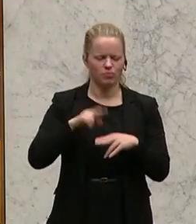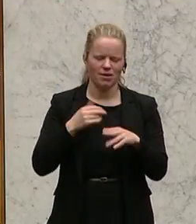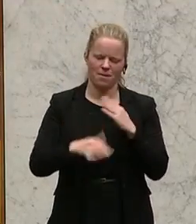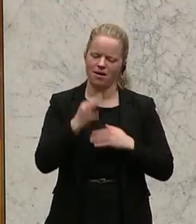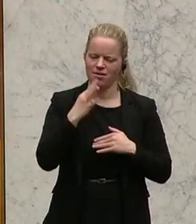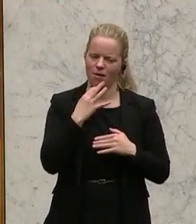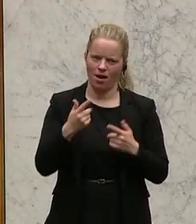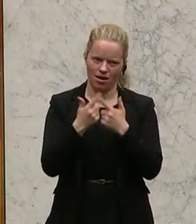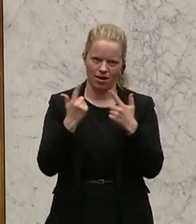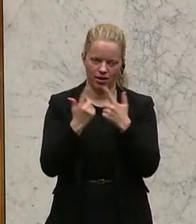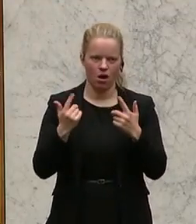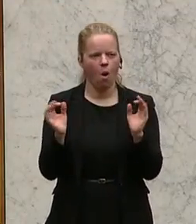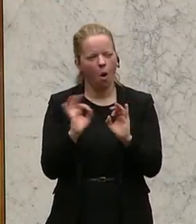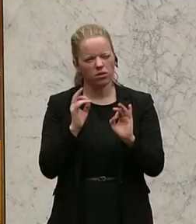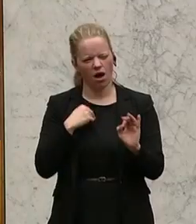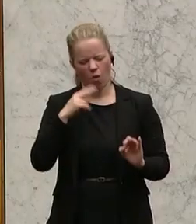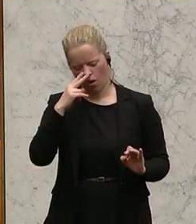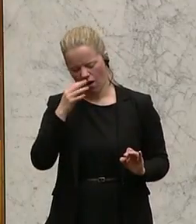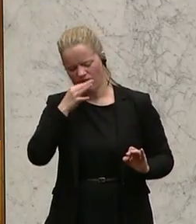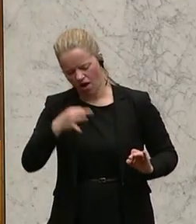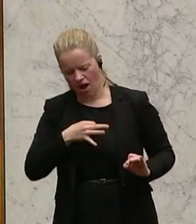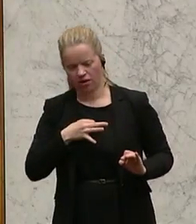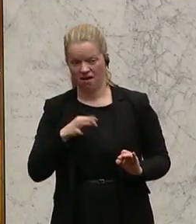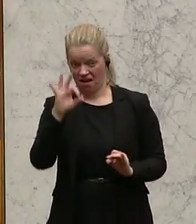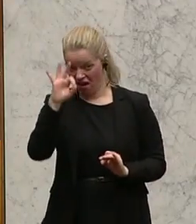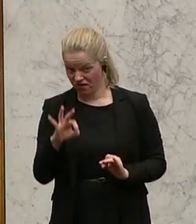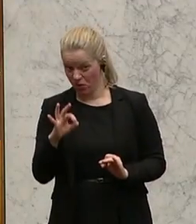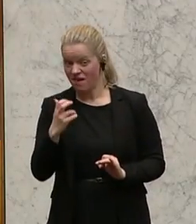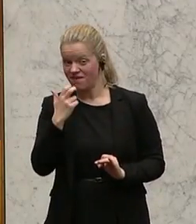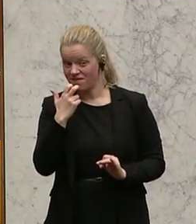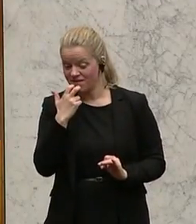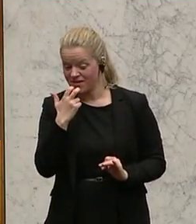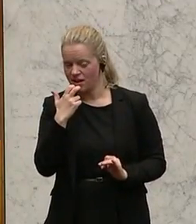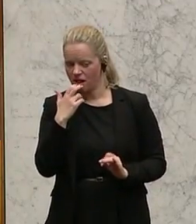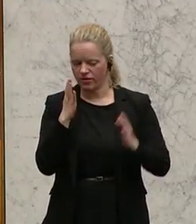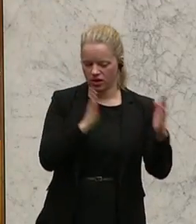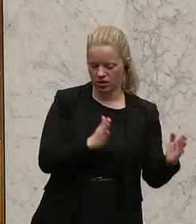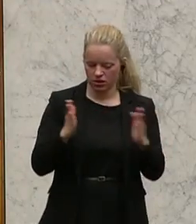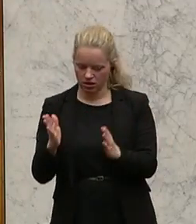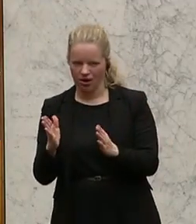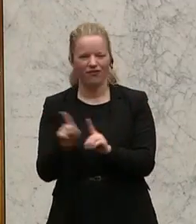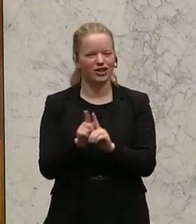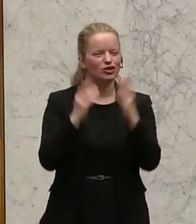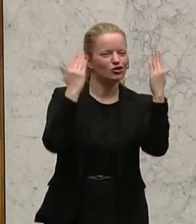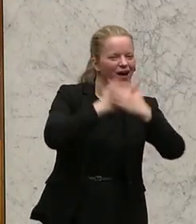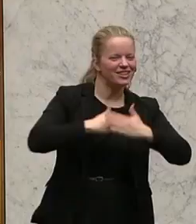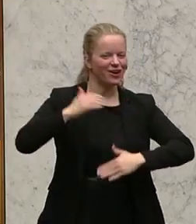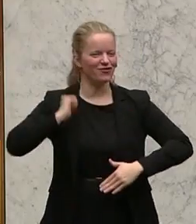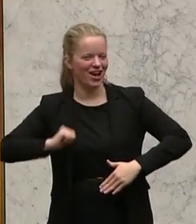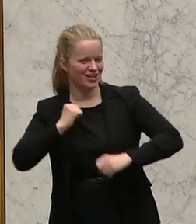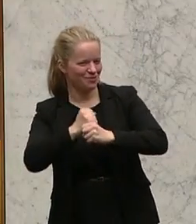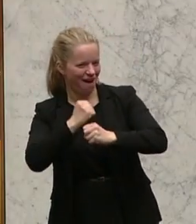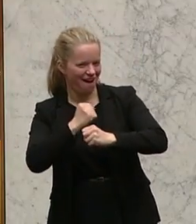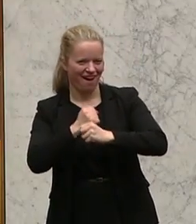erläutern. Oder ich habe mir auch die Frage gestellt, möchte die Freiheitliche Partei wieder schwarz-weiß malen? Möchte sie die Welt wieder einteilen in wir und in die